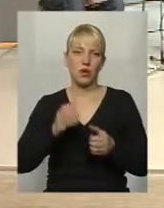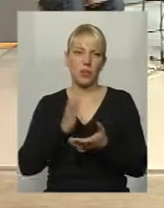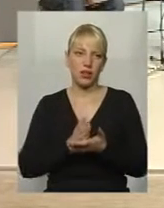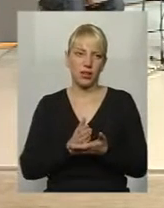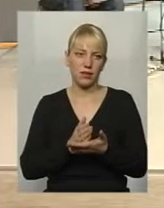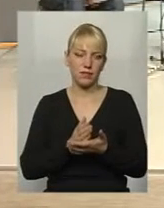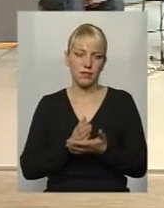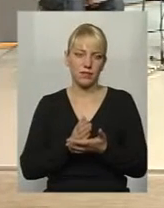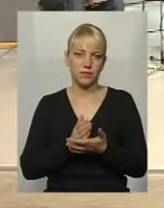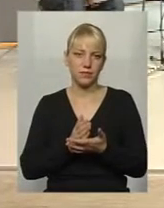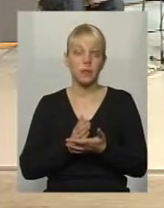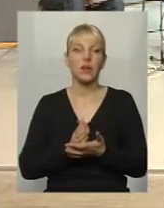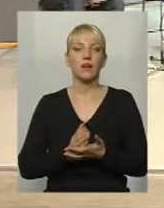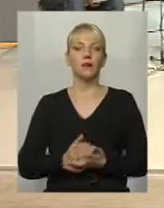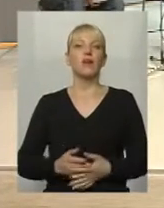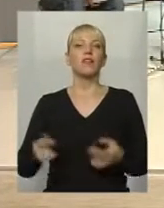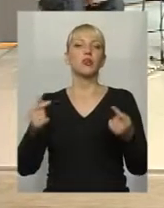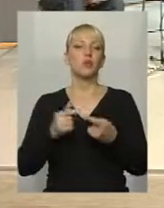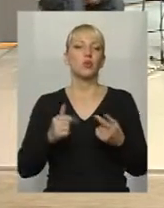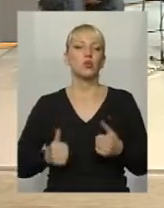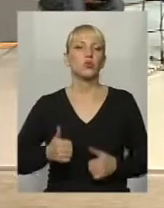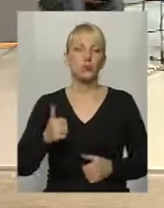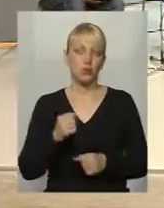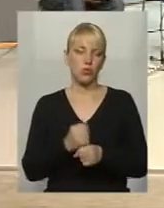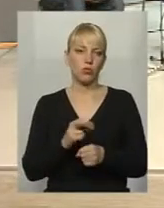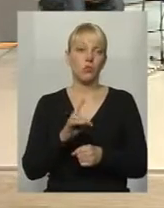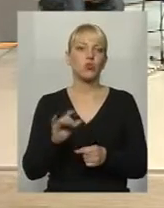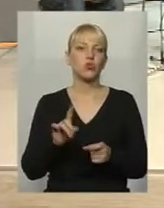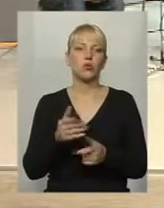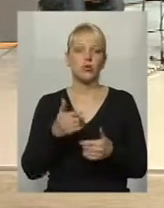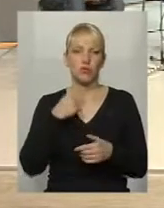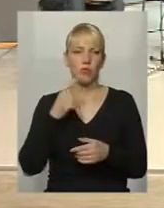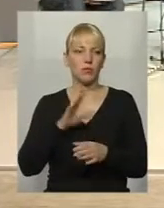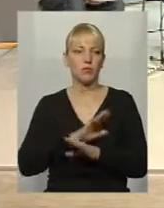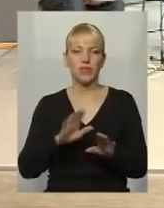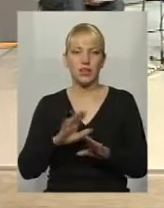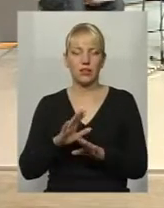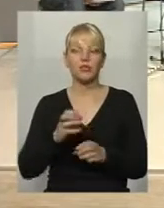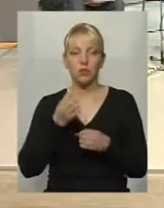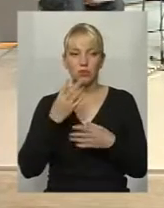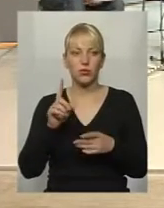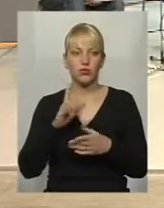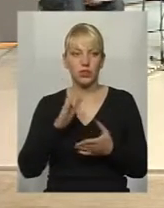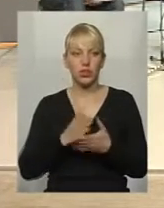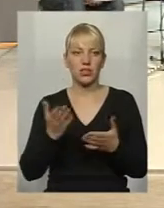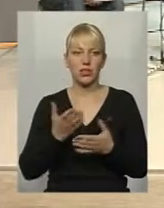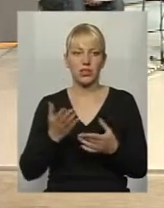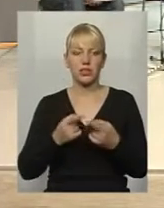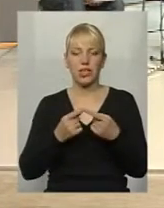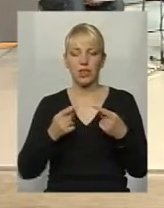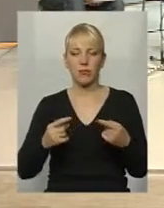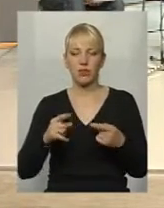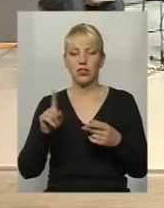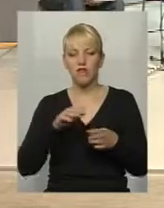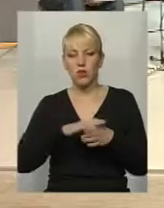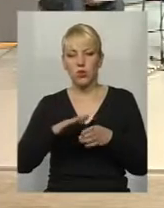достойну роботу. Про що ми говоримо? Ми говоримо не дуже добре, що є якісь певні елементи, може